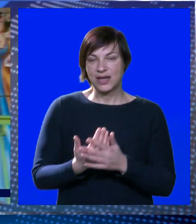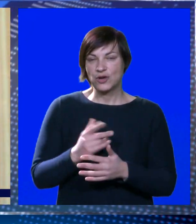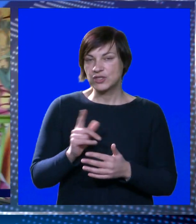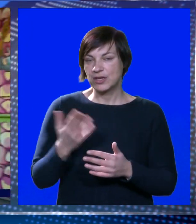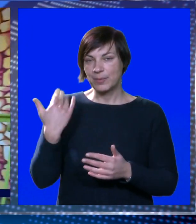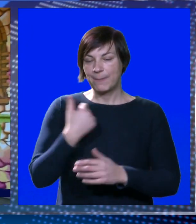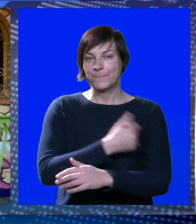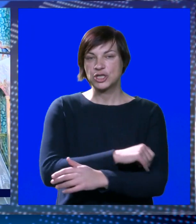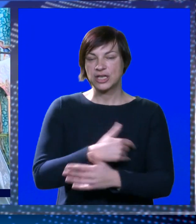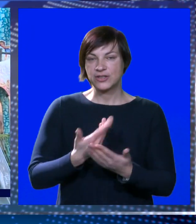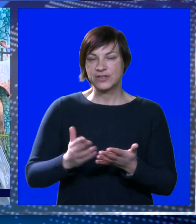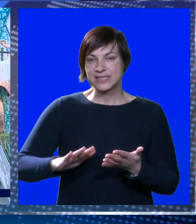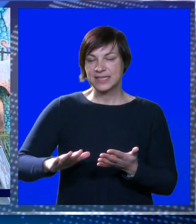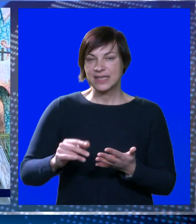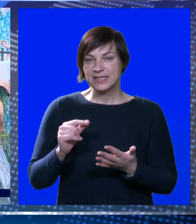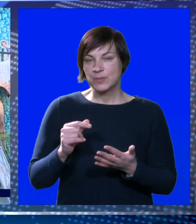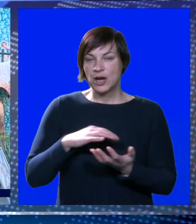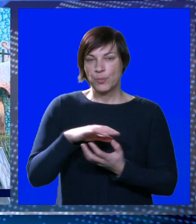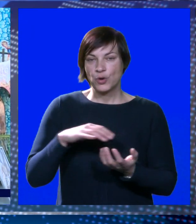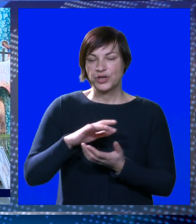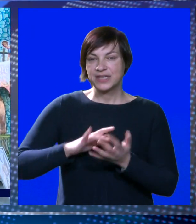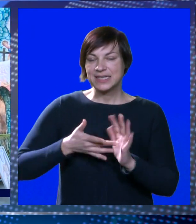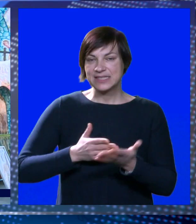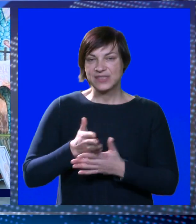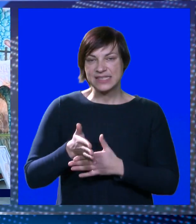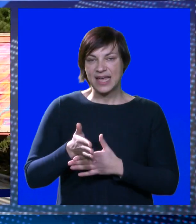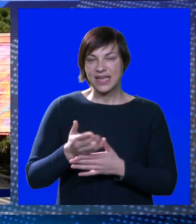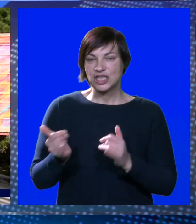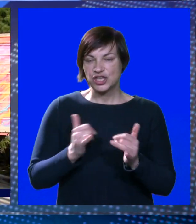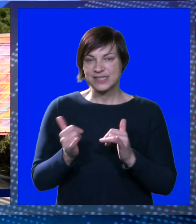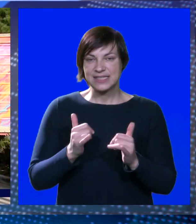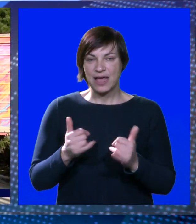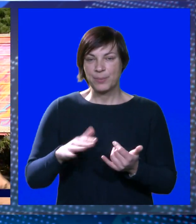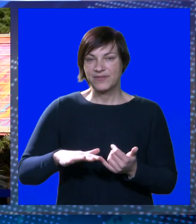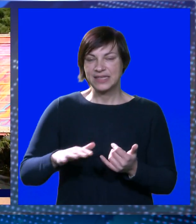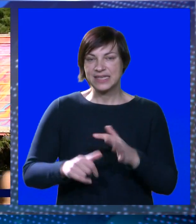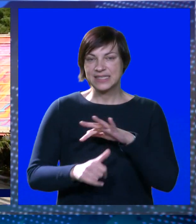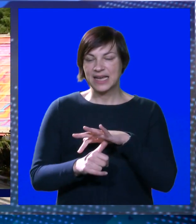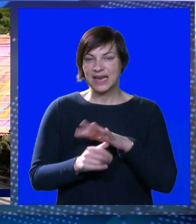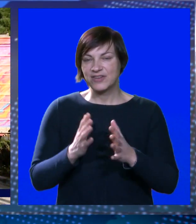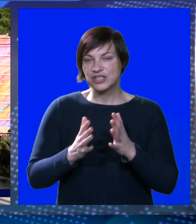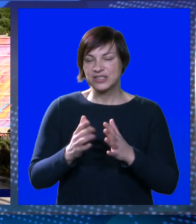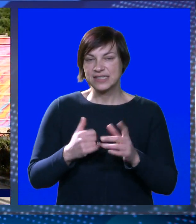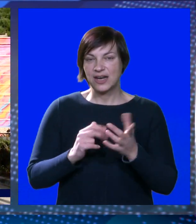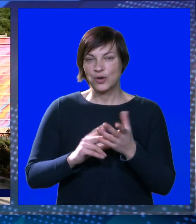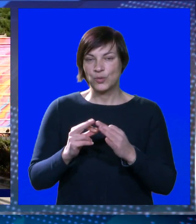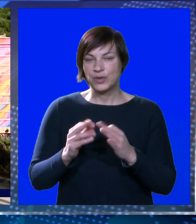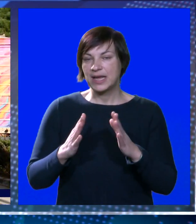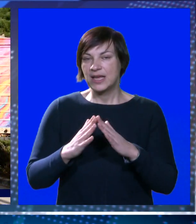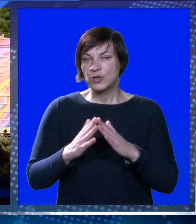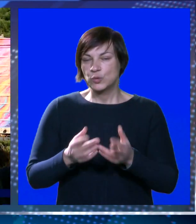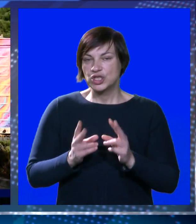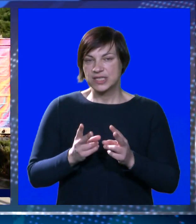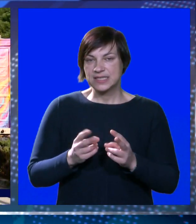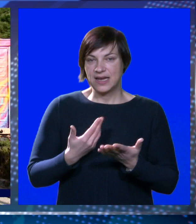bilo prošle godine. To je baš ovako za djecu, mala mogu i roditelji, svi zajedno unutra, tako zabavno, tako djeca. glavna asocijacija Luna Park je kuća